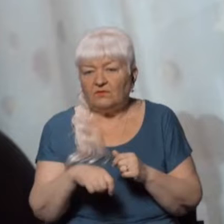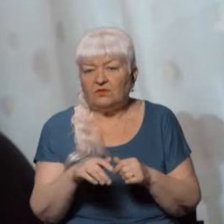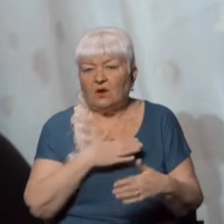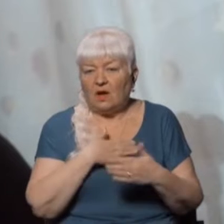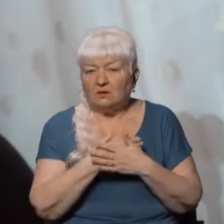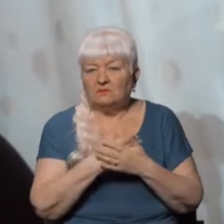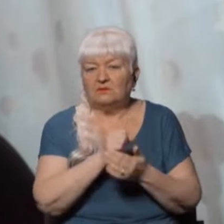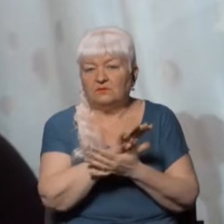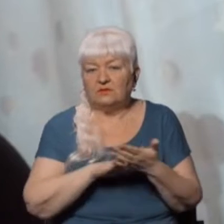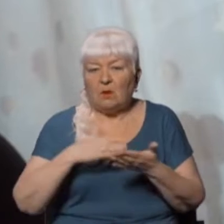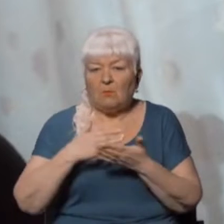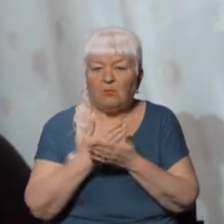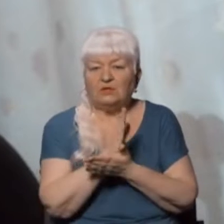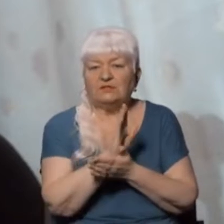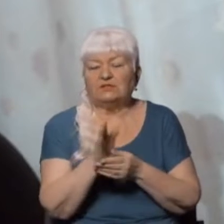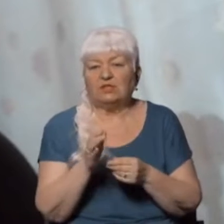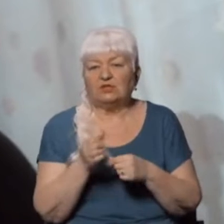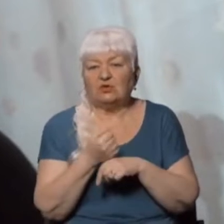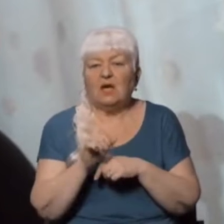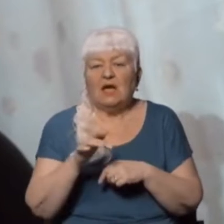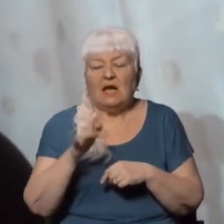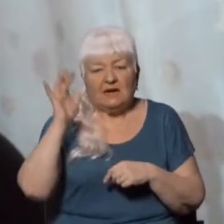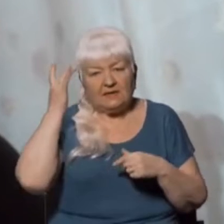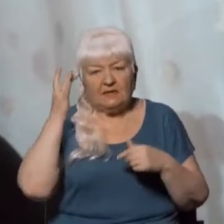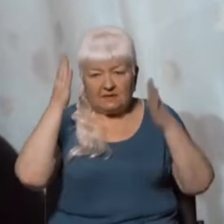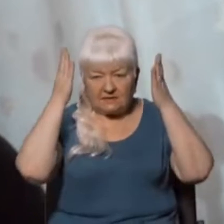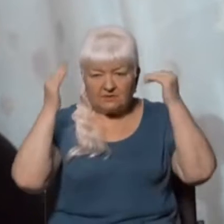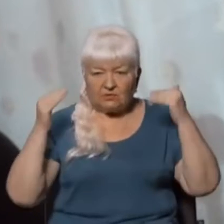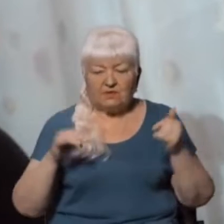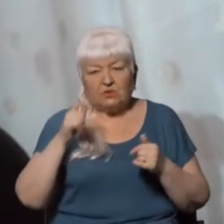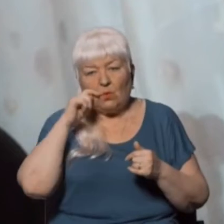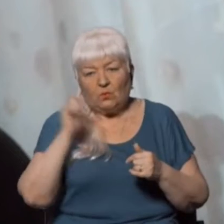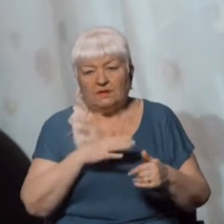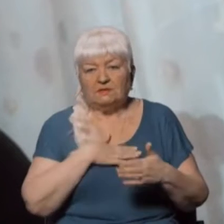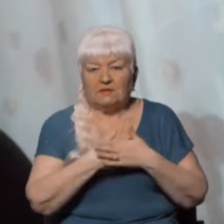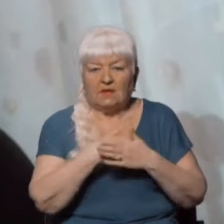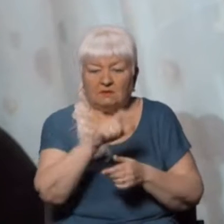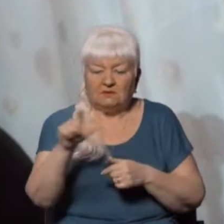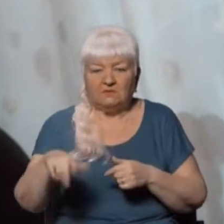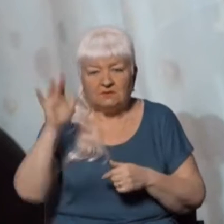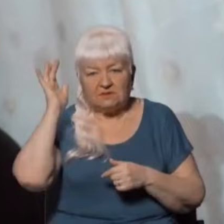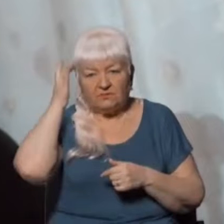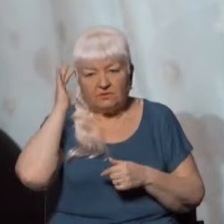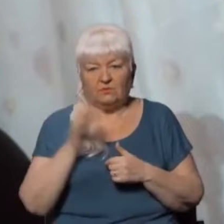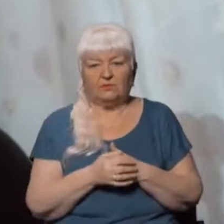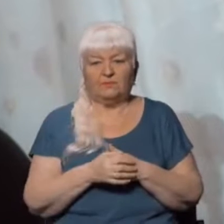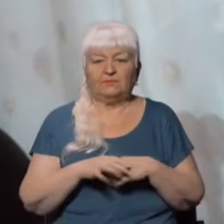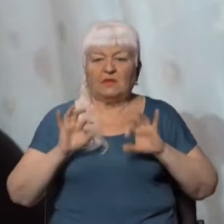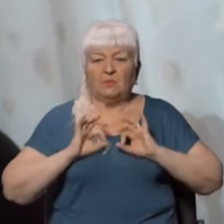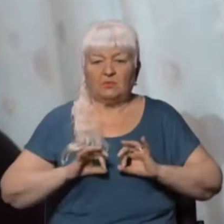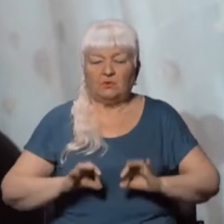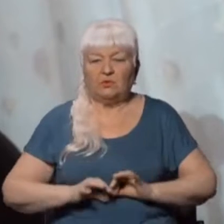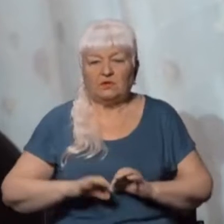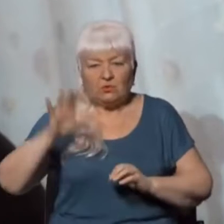триває політично вмотивоване переслідування кримсько-татарських та українських активістів в Криму. Прокуратура Автономної